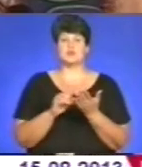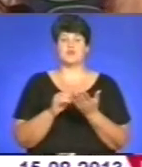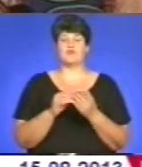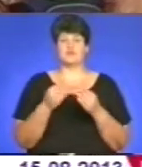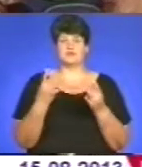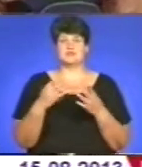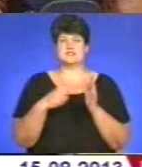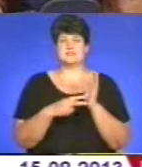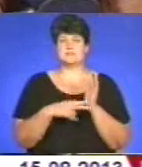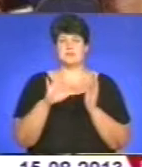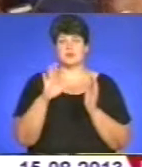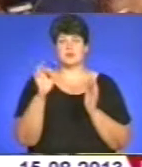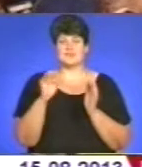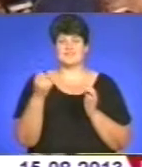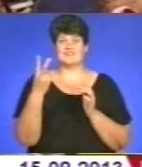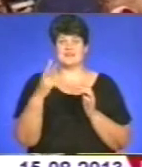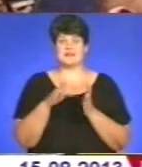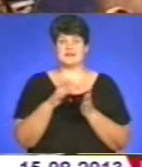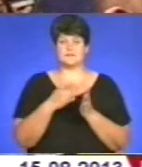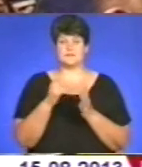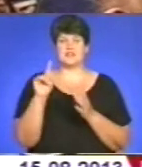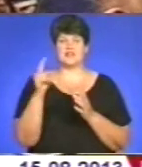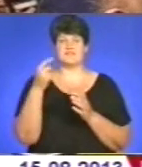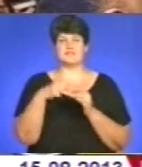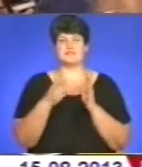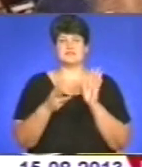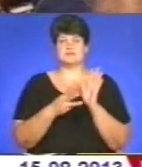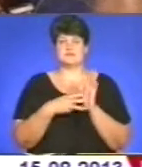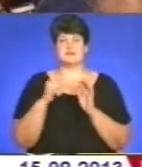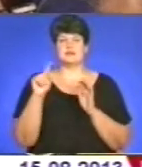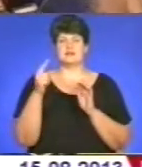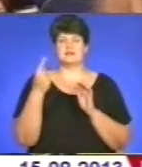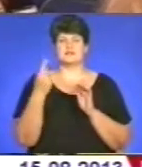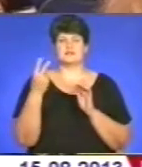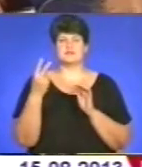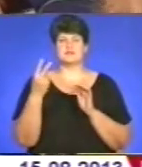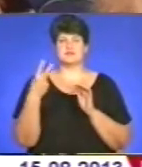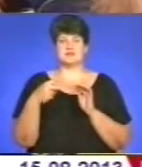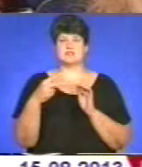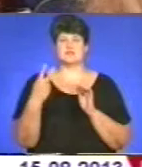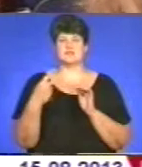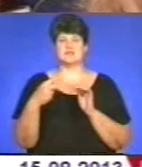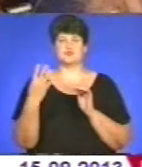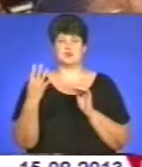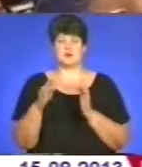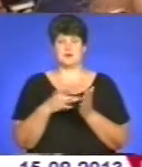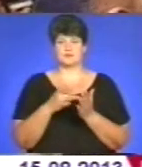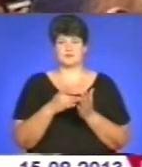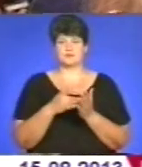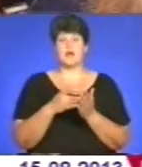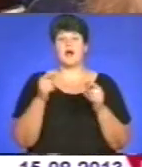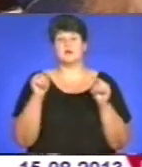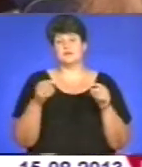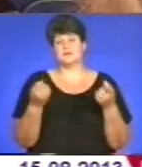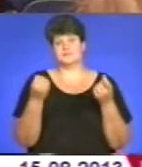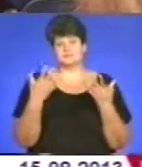75,12 аркушів, гривня 18, гривня 20, 24. Це найдешевший зошит. Такі з